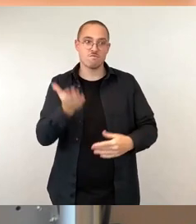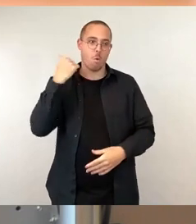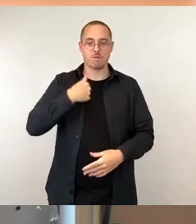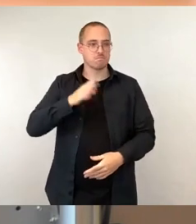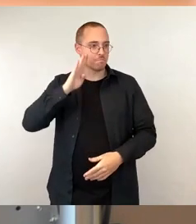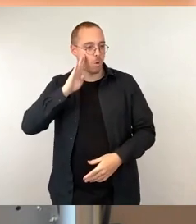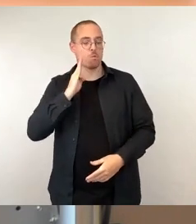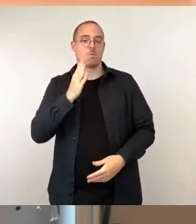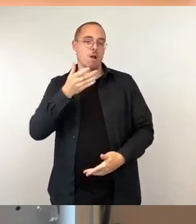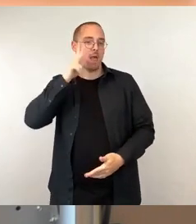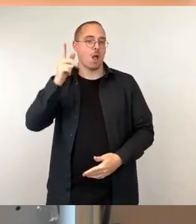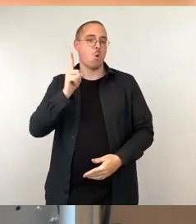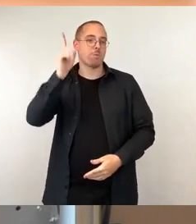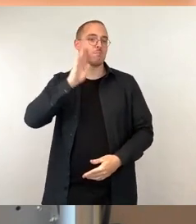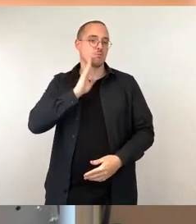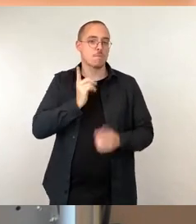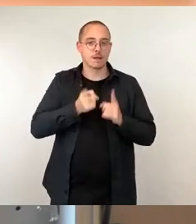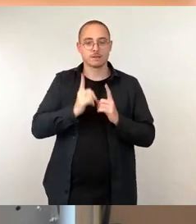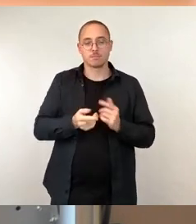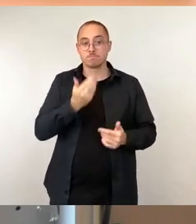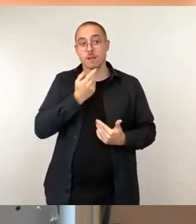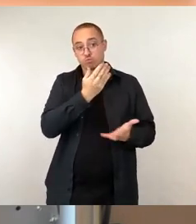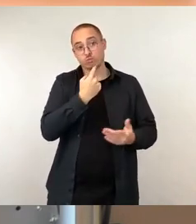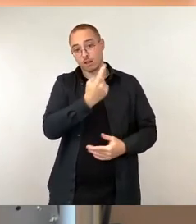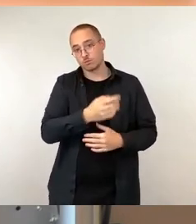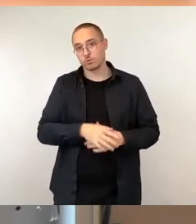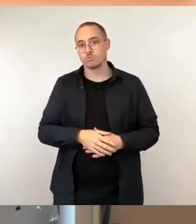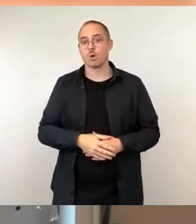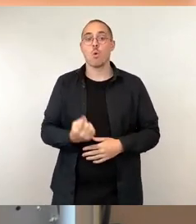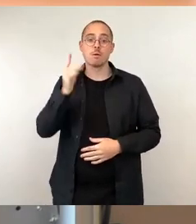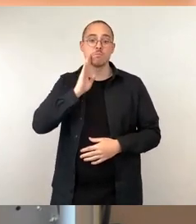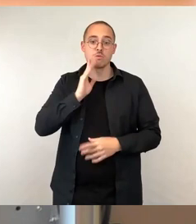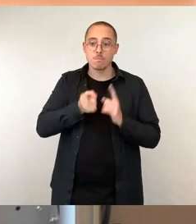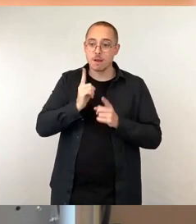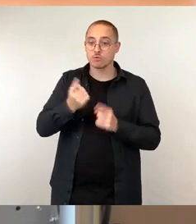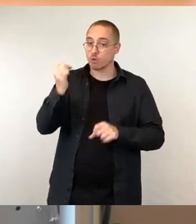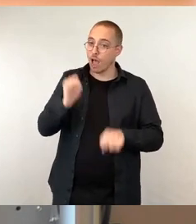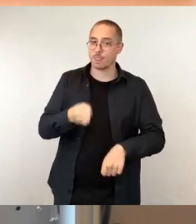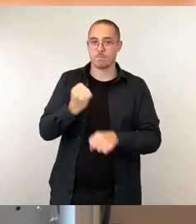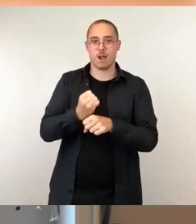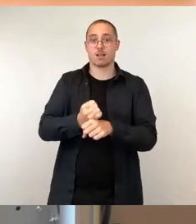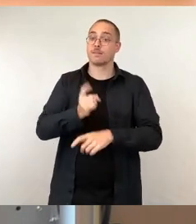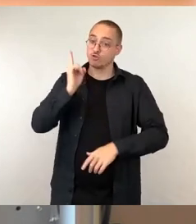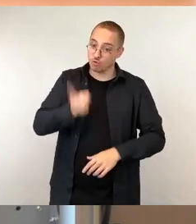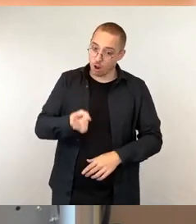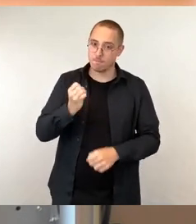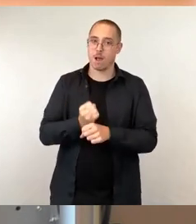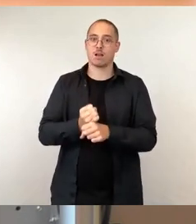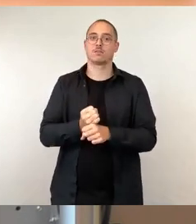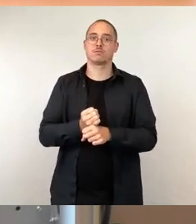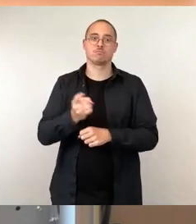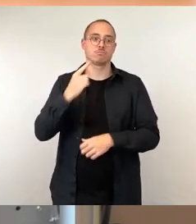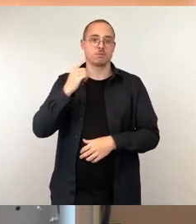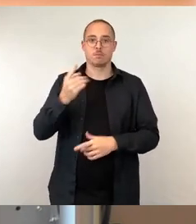Der Oberbürgermeister kann handeln, der Oberbürgermeister sollte handeln, die Mehrheit im Stadtrat hätte er hinter sich und passiert nichts, Herr